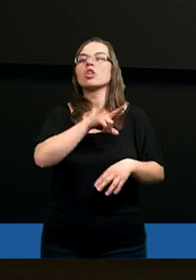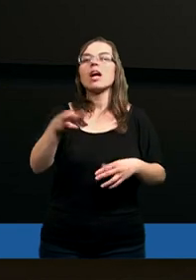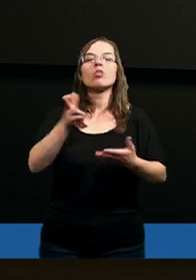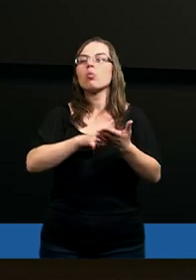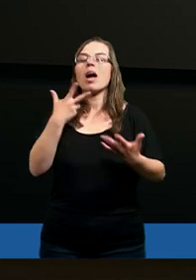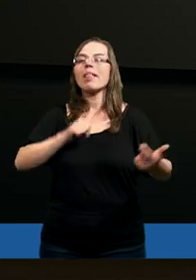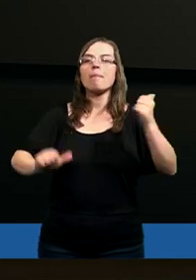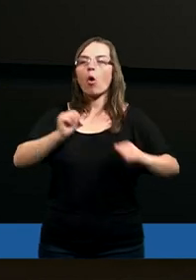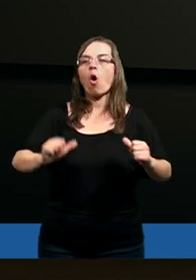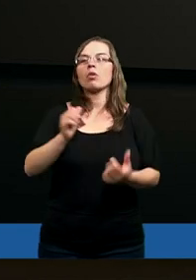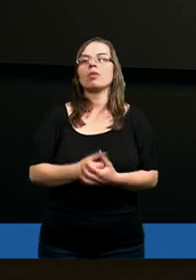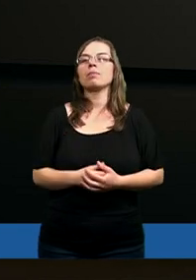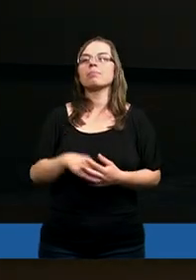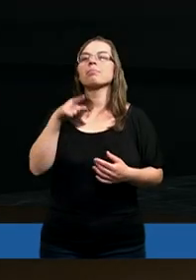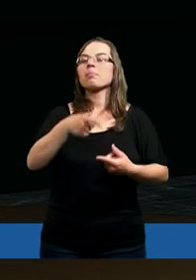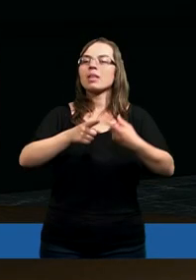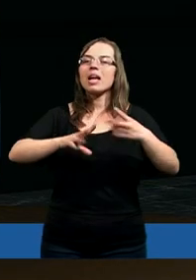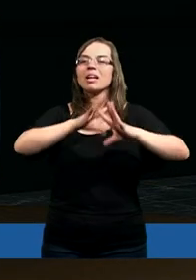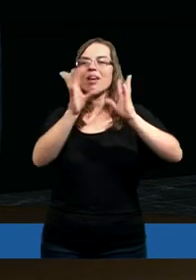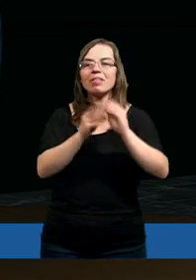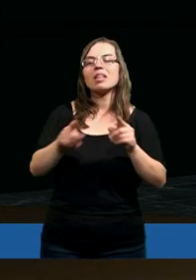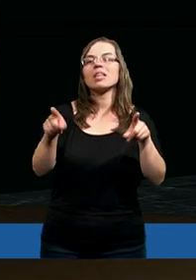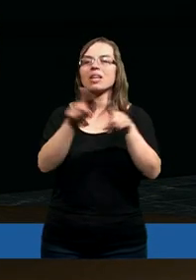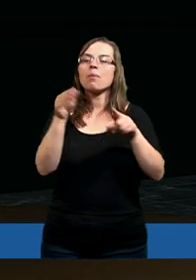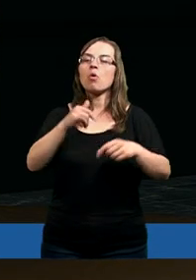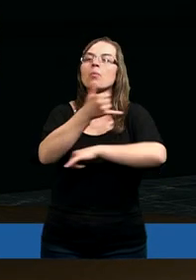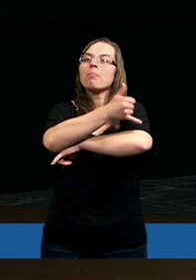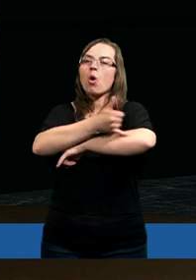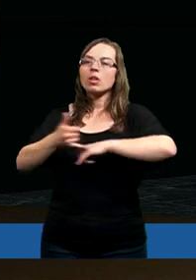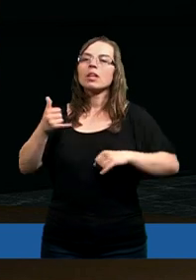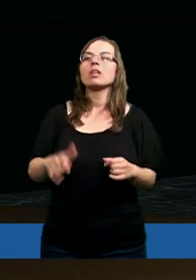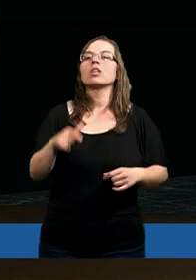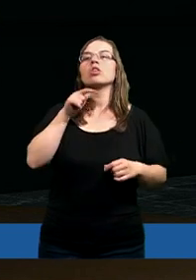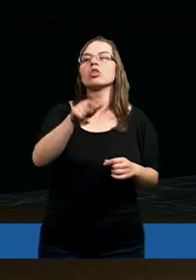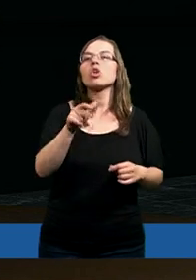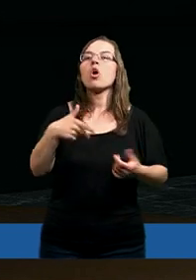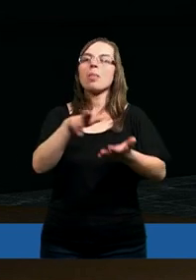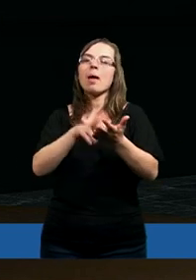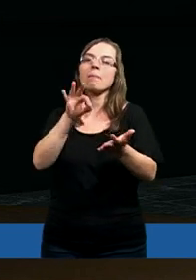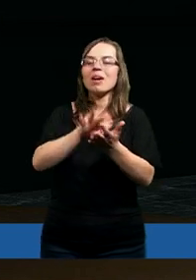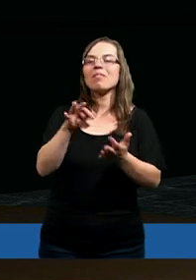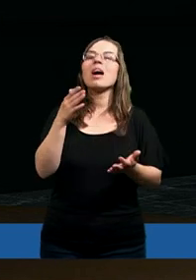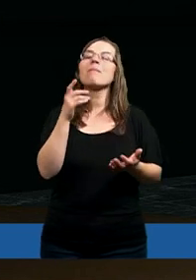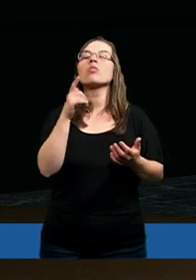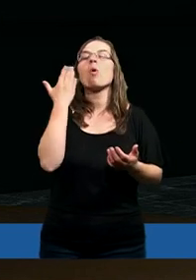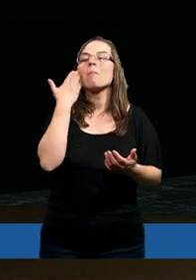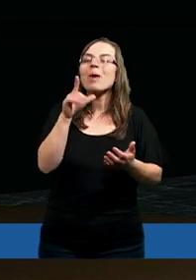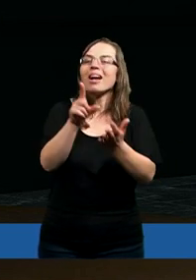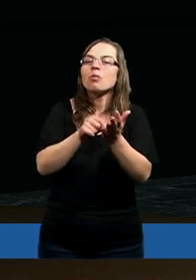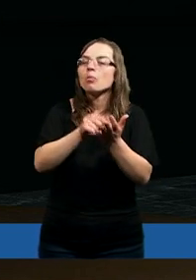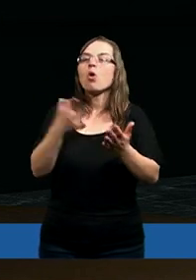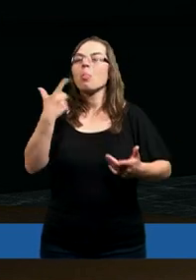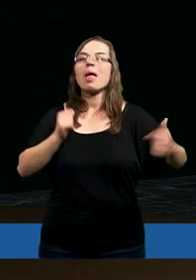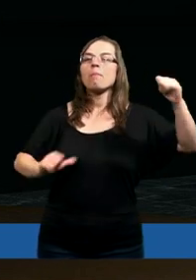które go tak bardzo niepokoją? Tu przede wszystkim też możemy podkreślić, co na pewno Piotra bardzo